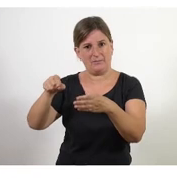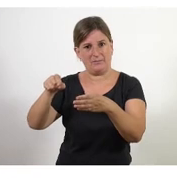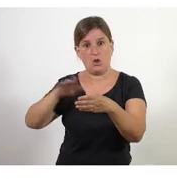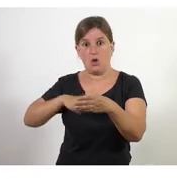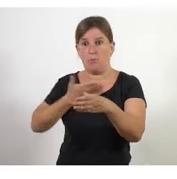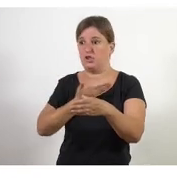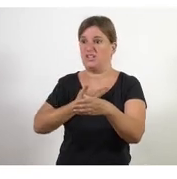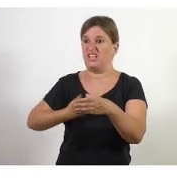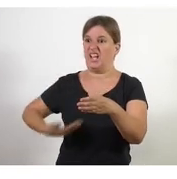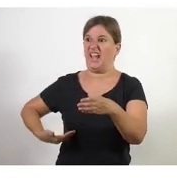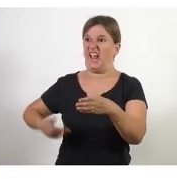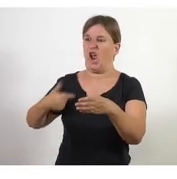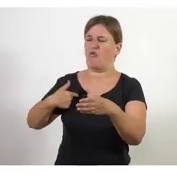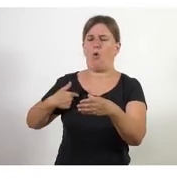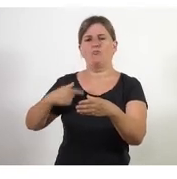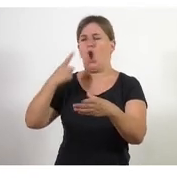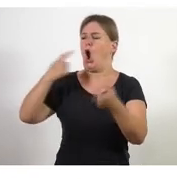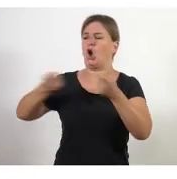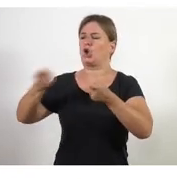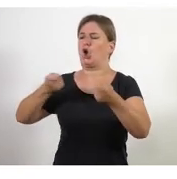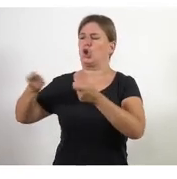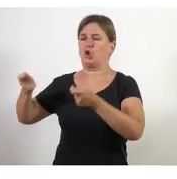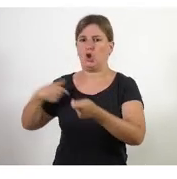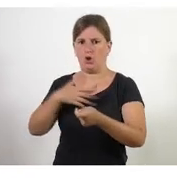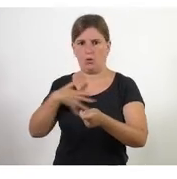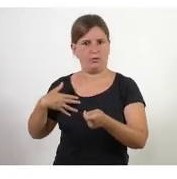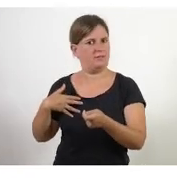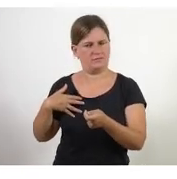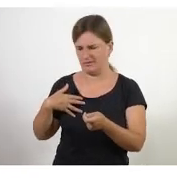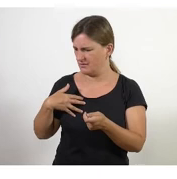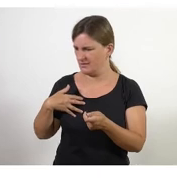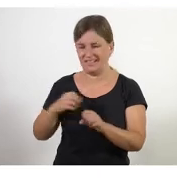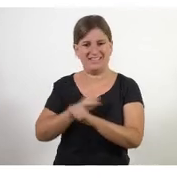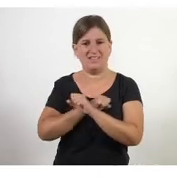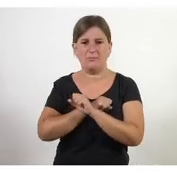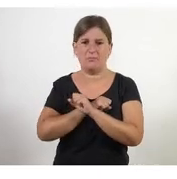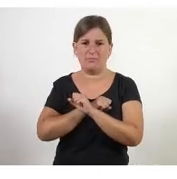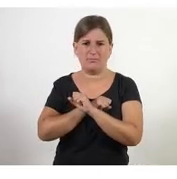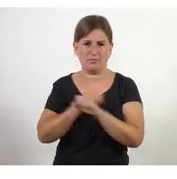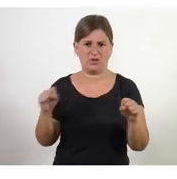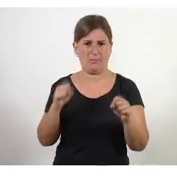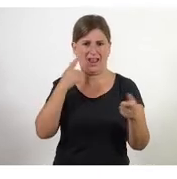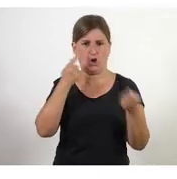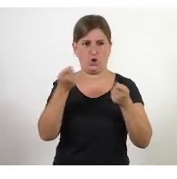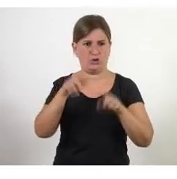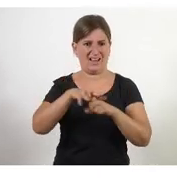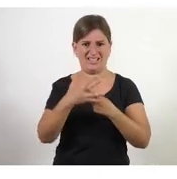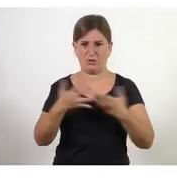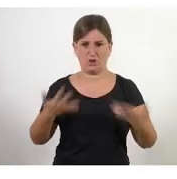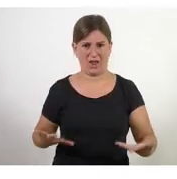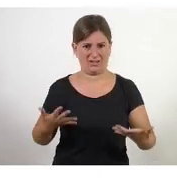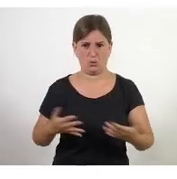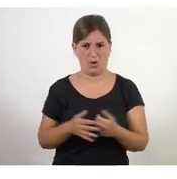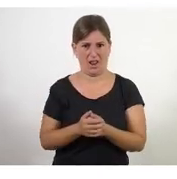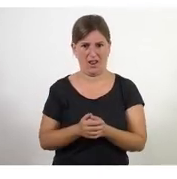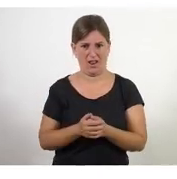mànager la necessitat de tindre-ho tot controlat i és impossible no es pot controlar les coses en